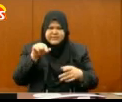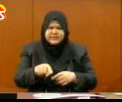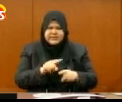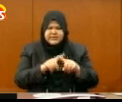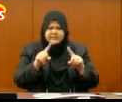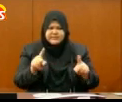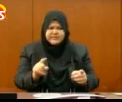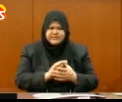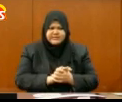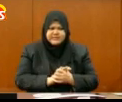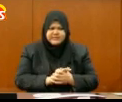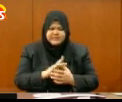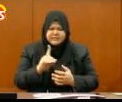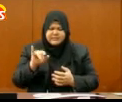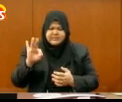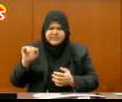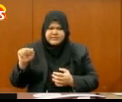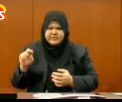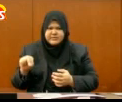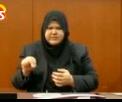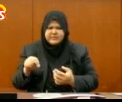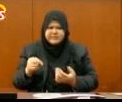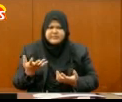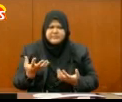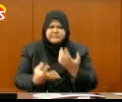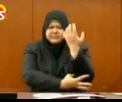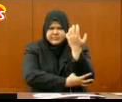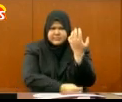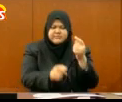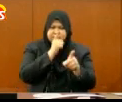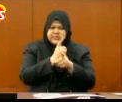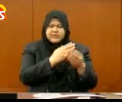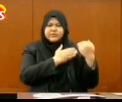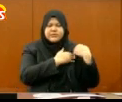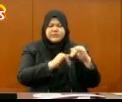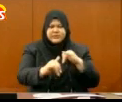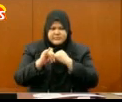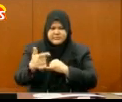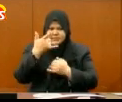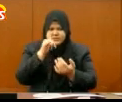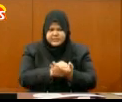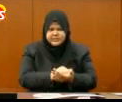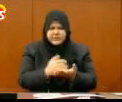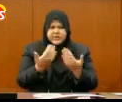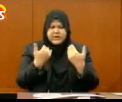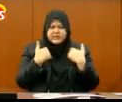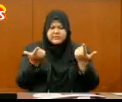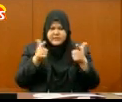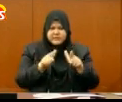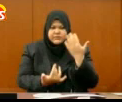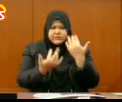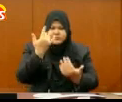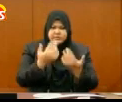orang kedaifan tahfiz-tahfiz ini adalah tanggungjawab bersama. sebab itu bila ada berlaku kebakaran